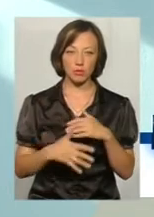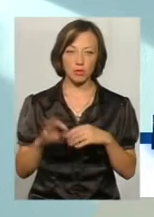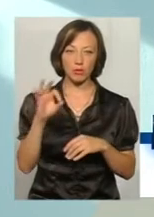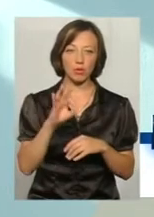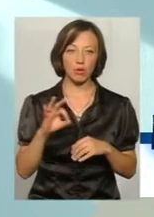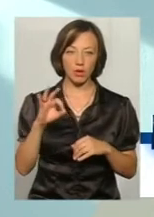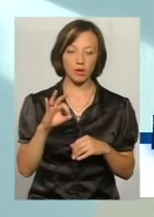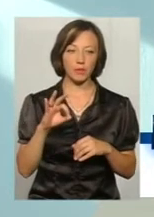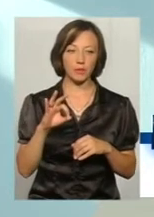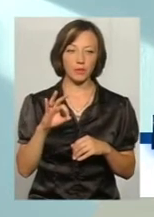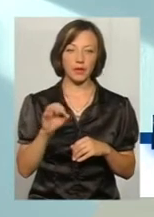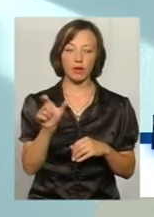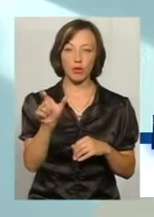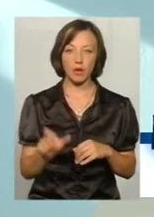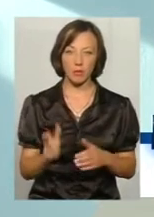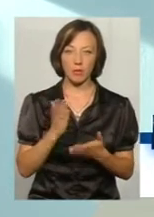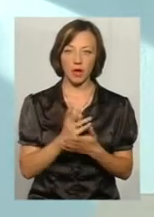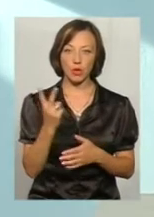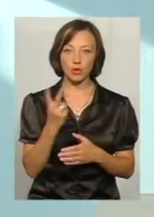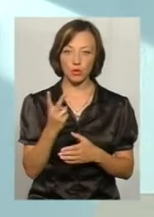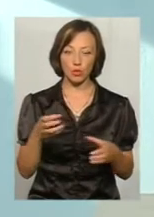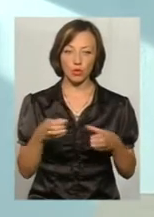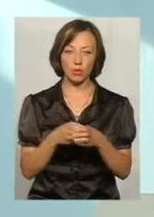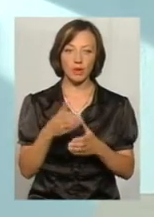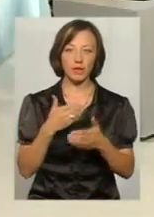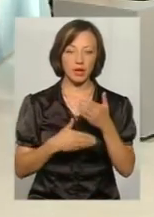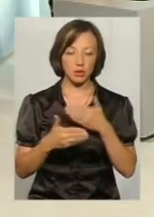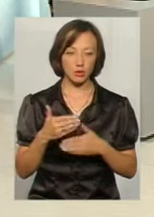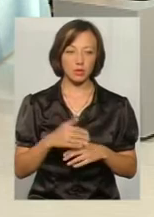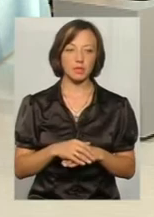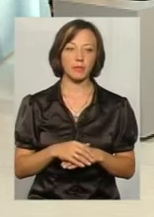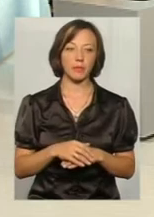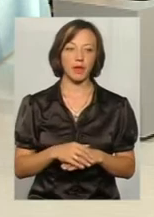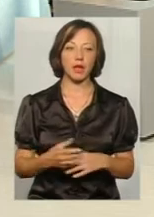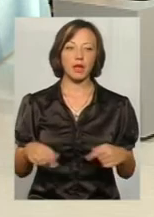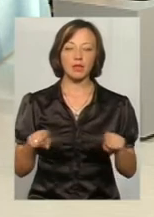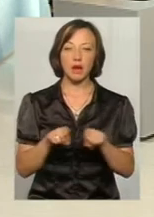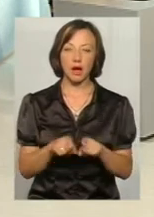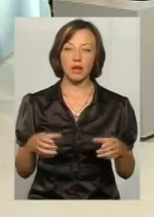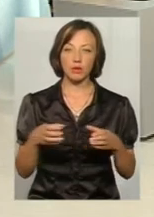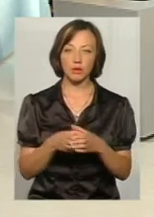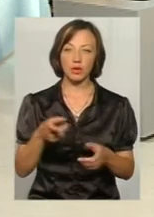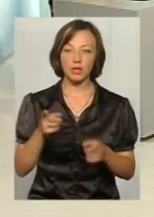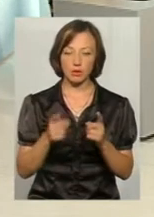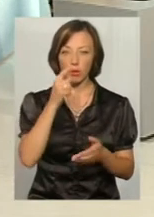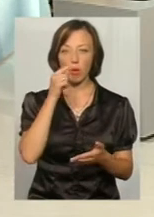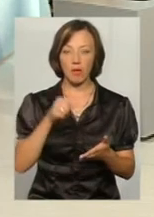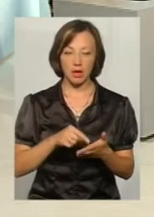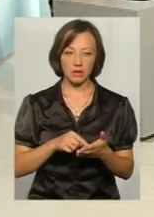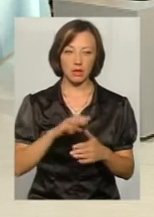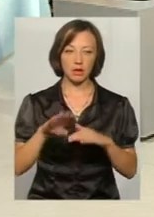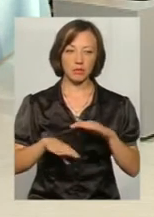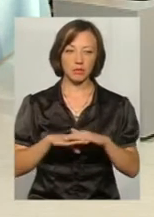йде про громадянина, який має другу групу інвалідності. Саме така категорія дійсно підпадає під